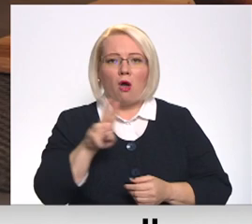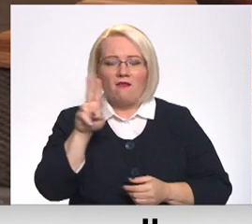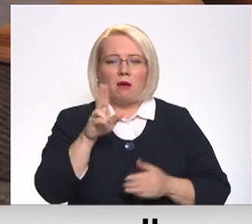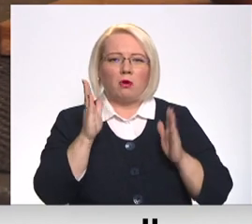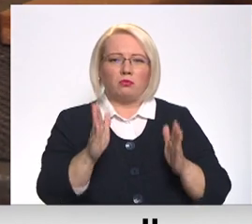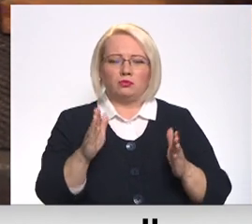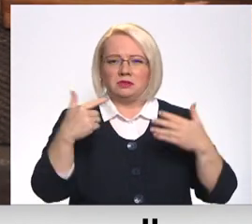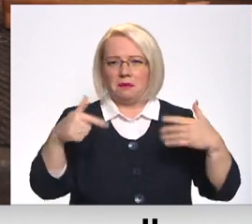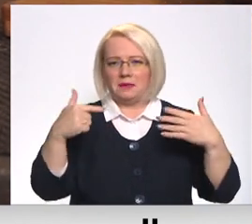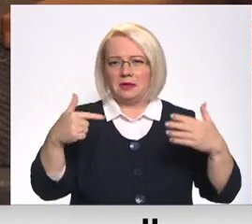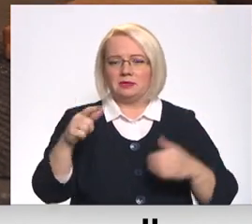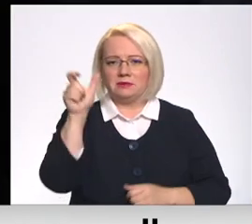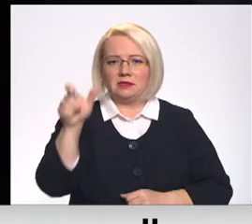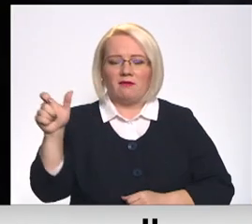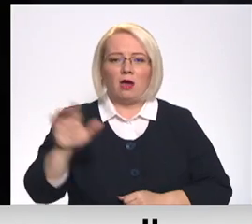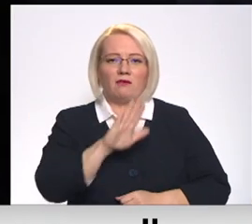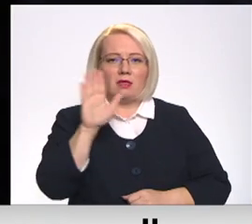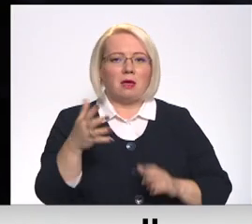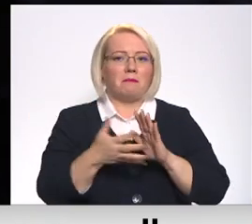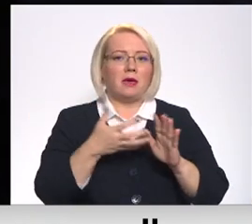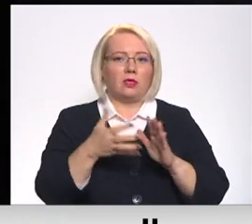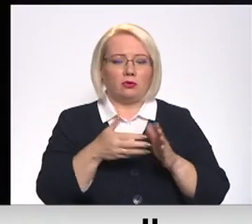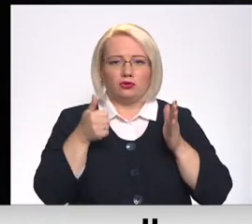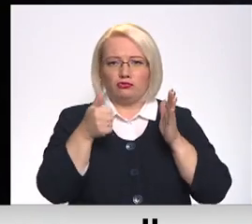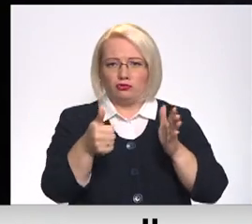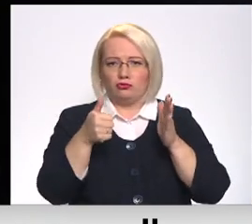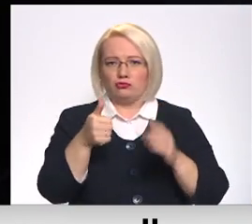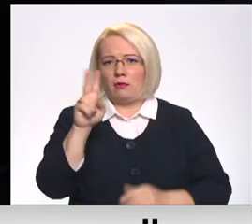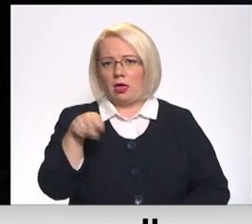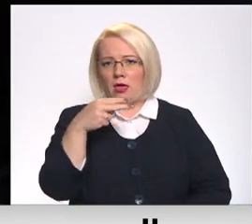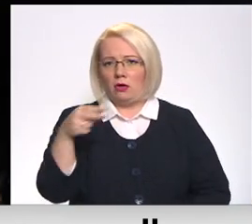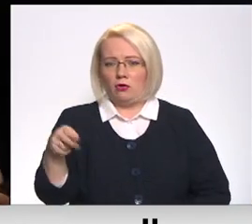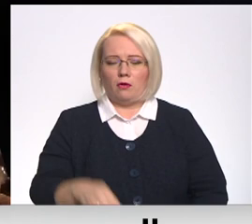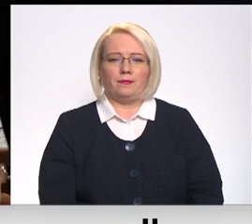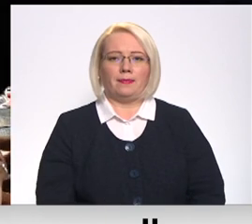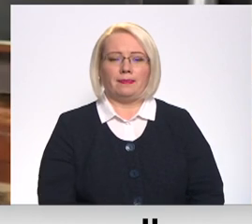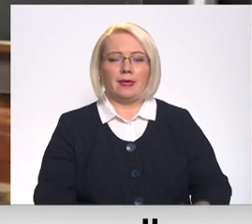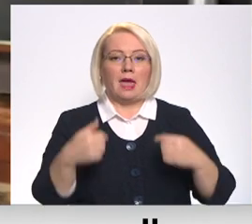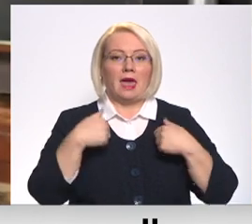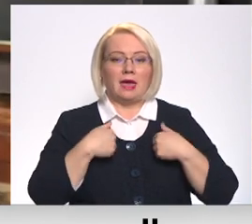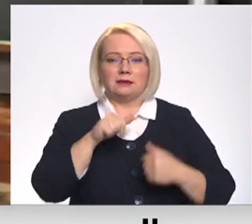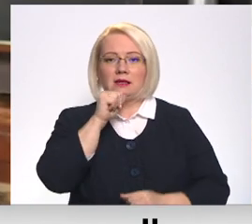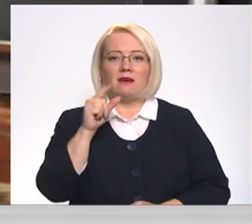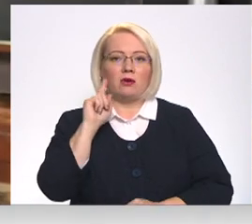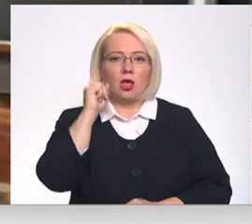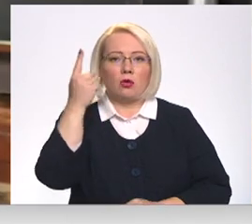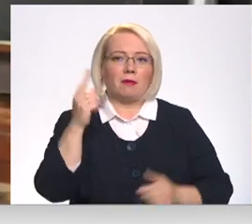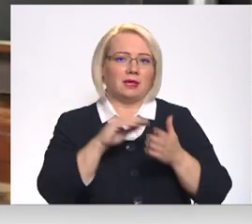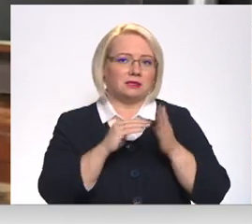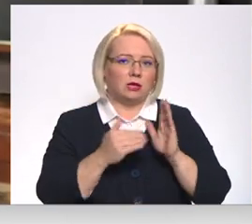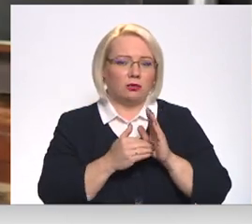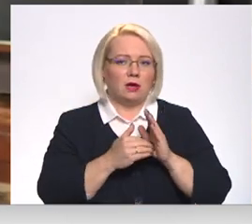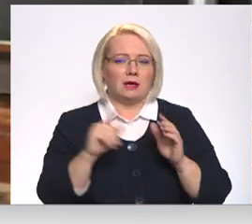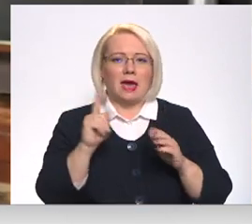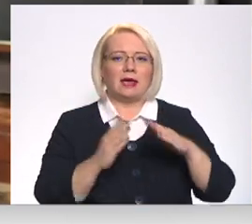pat ap 70 cilvēku dienā, pietrūks gan rīz 6 tūkstoši eiro. Es nevaru iedomāties situāciju, kad ir